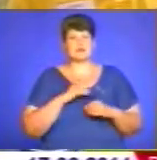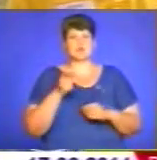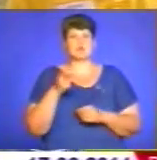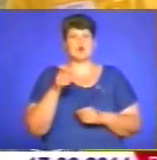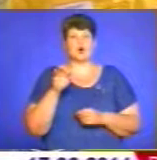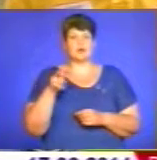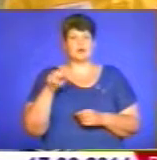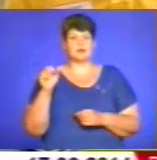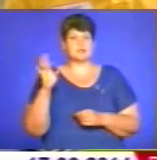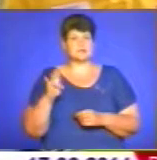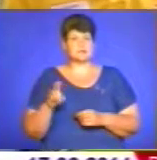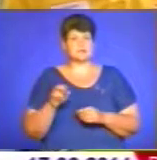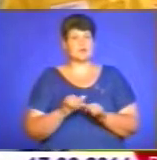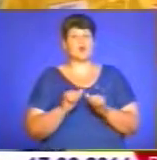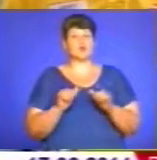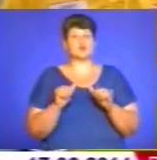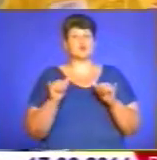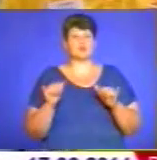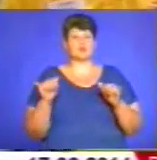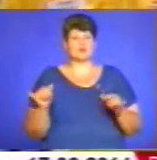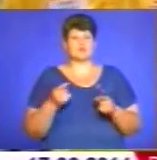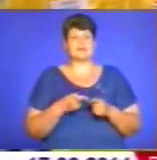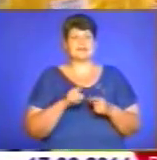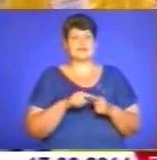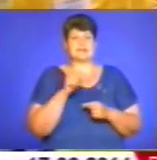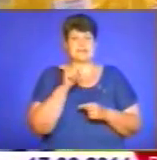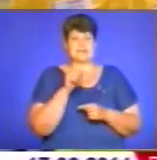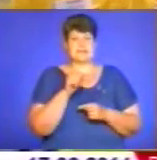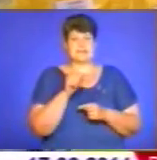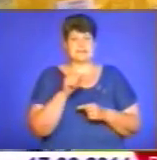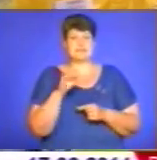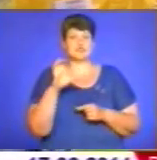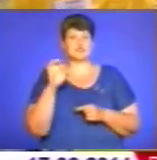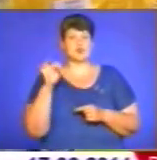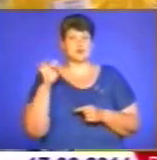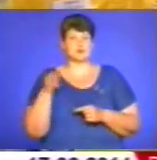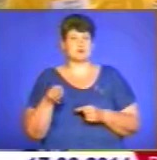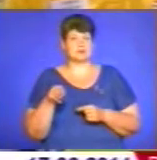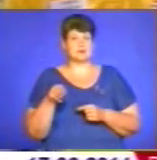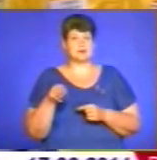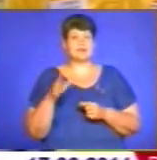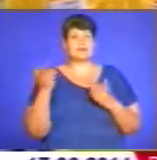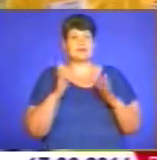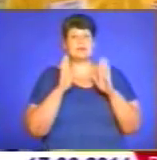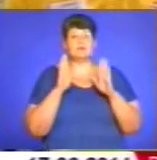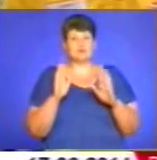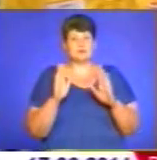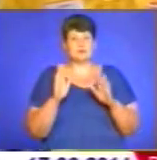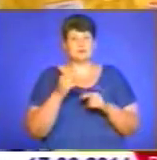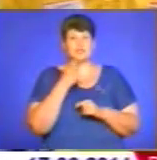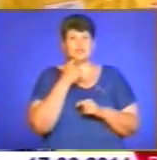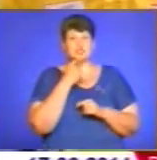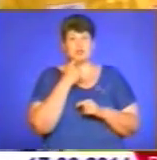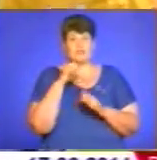розмножувати цей сорт, який буде не тільки червоний